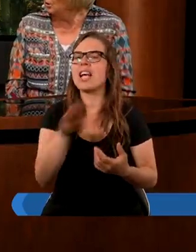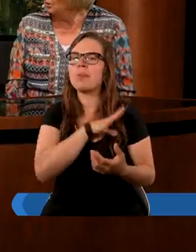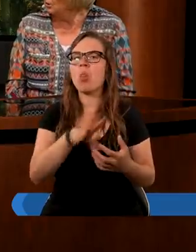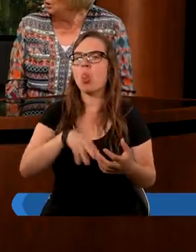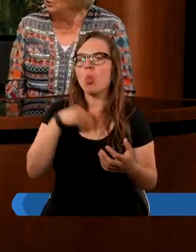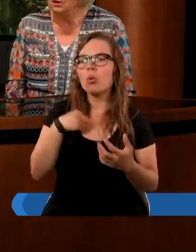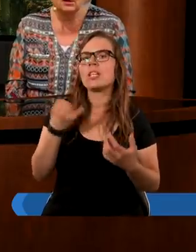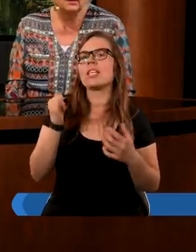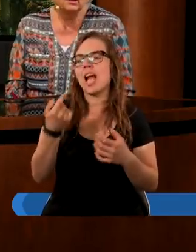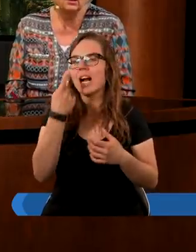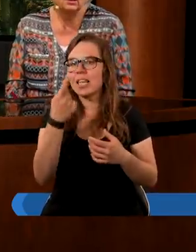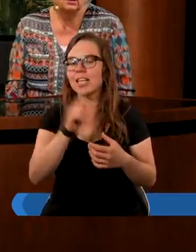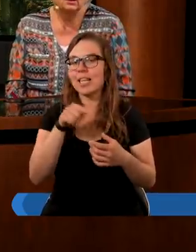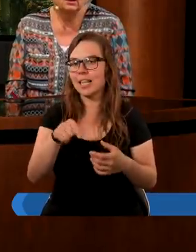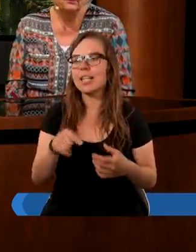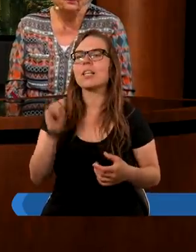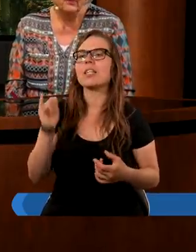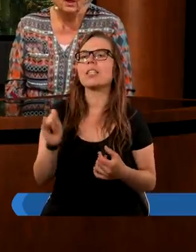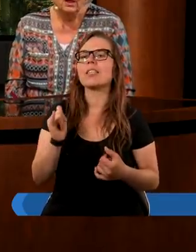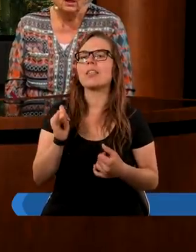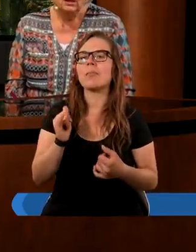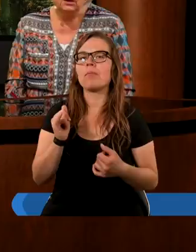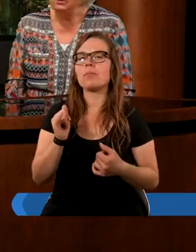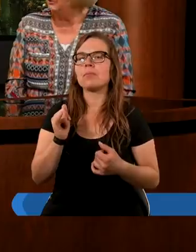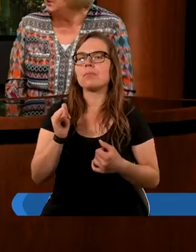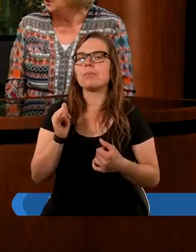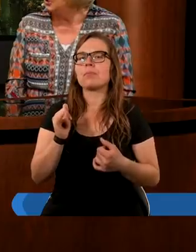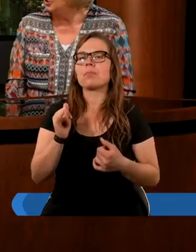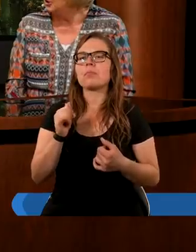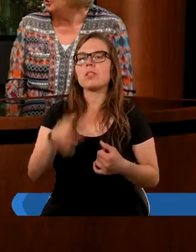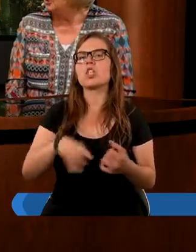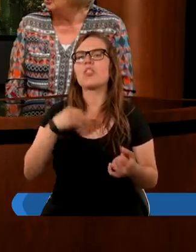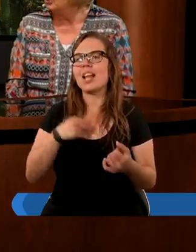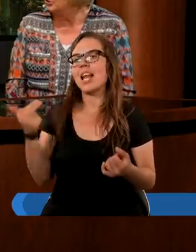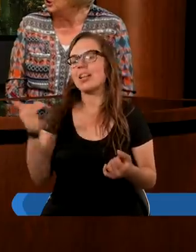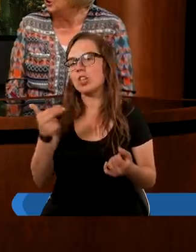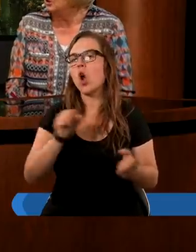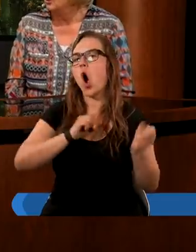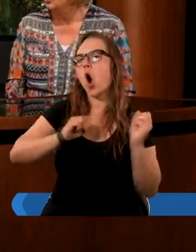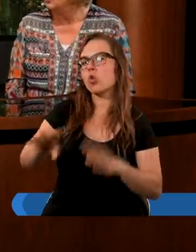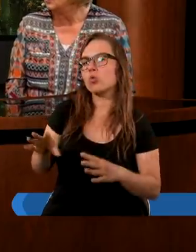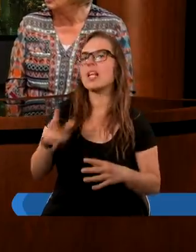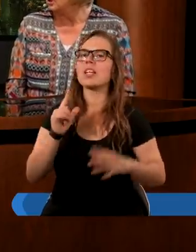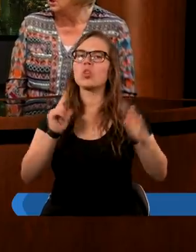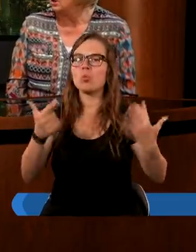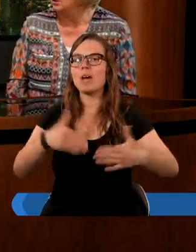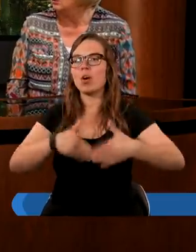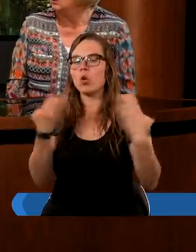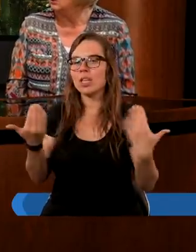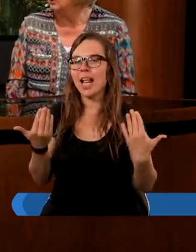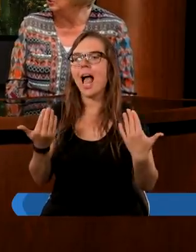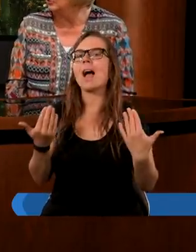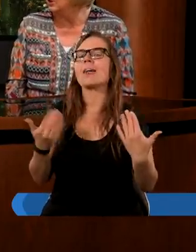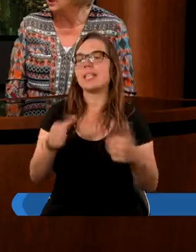duszy jako jeden z nich i święcenie niedzieli, czyli odrzucenie siódmego dnia